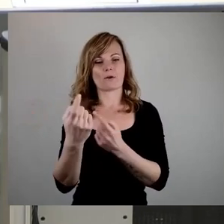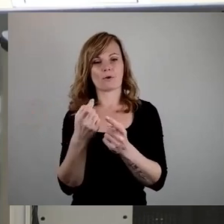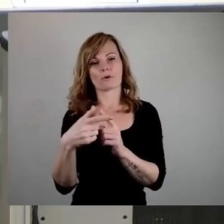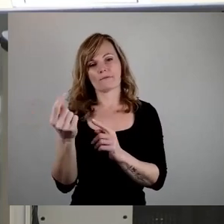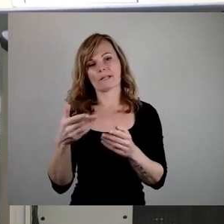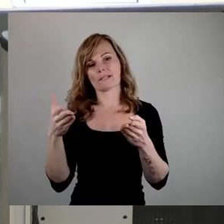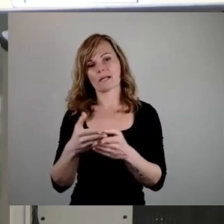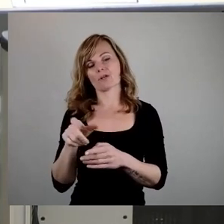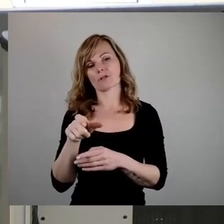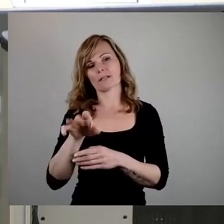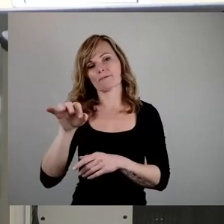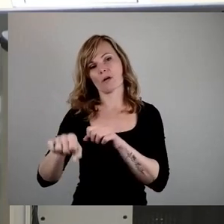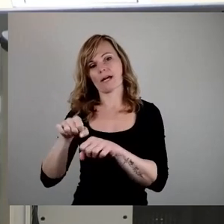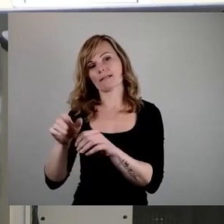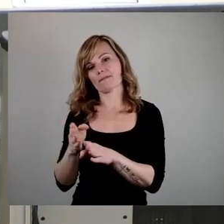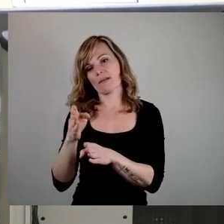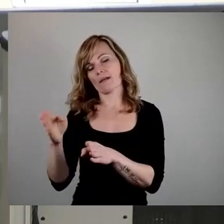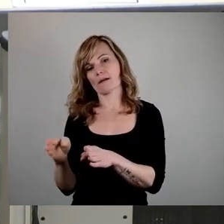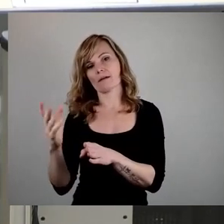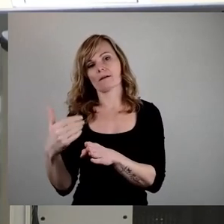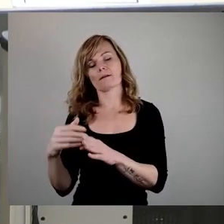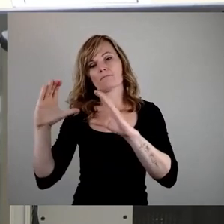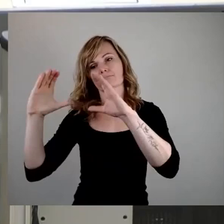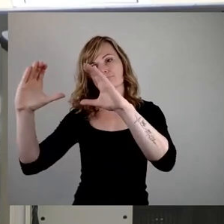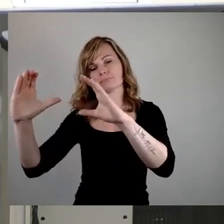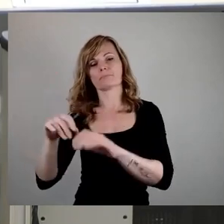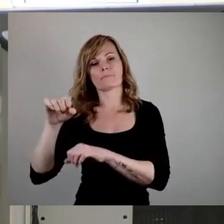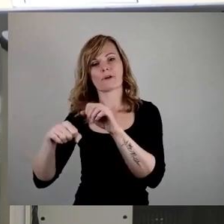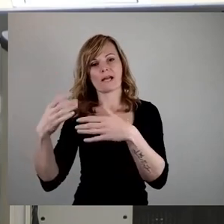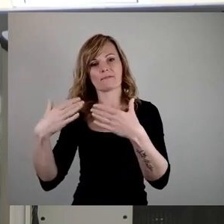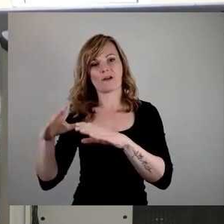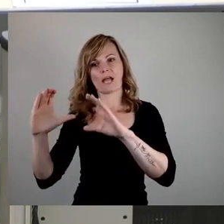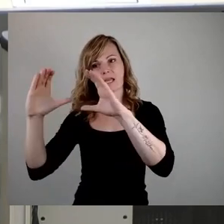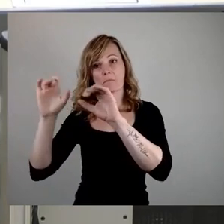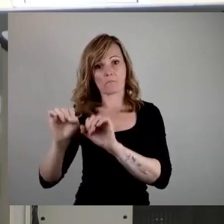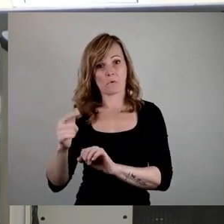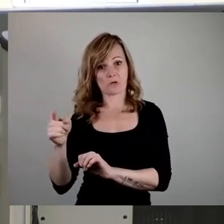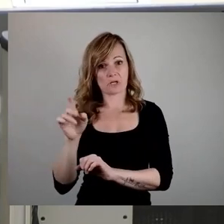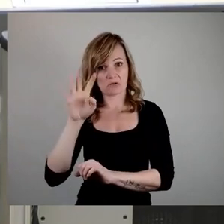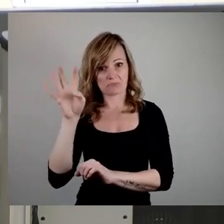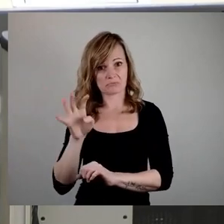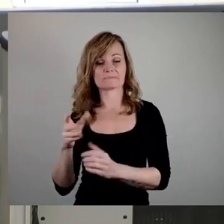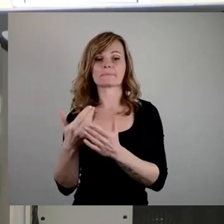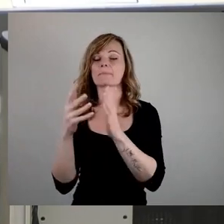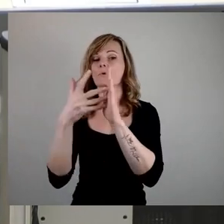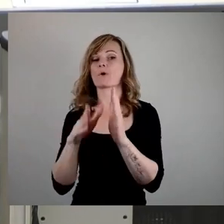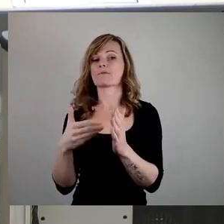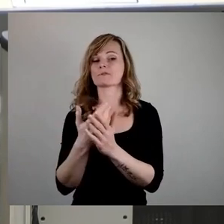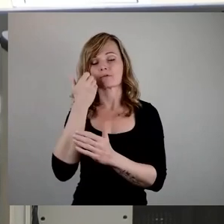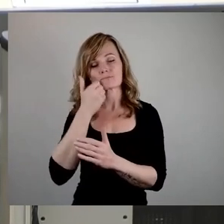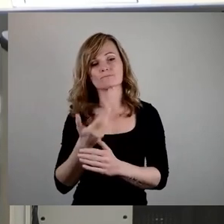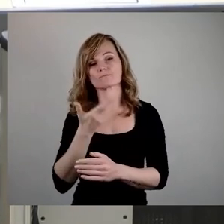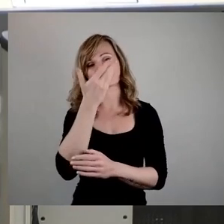Radfahrer mit dem Zusatzzeichen Fahrradfrei möglich wäre. Und diesen Prüfauftrag bitte ich,